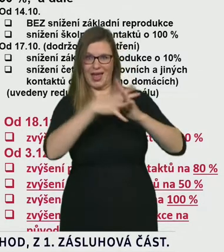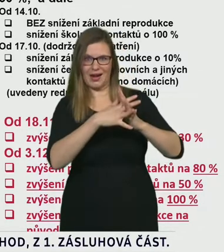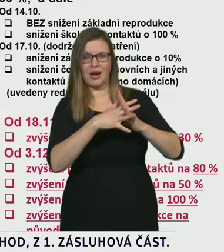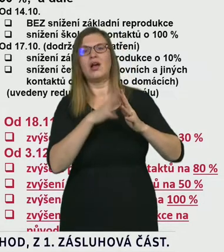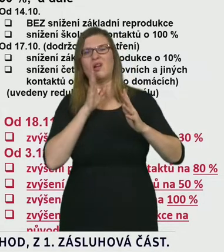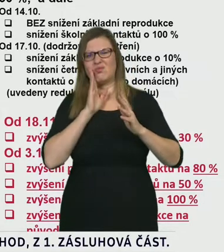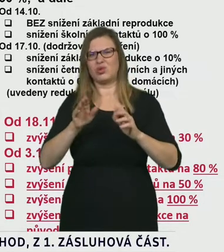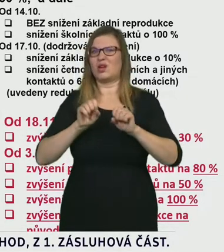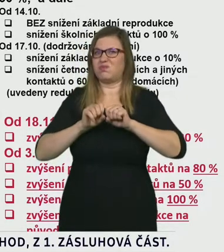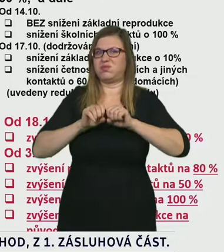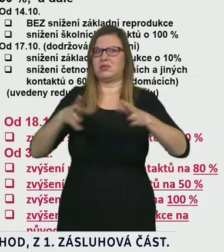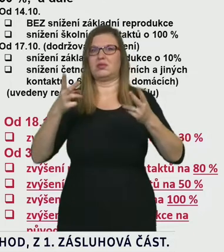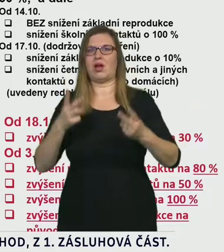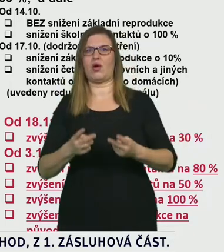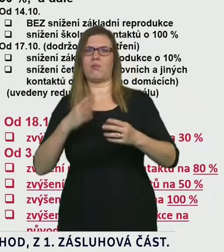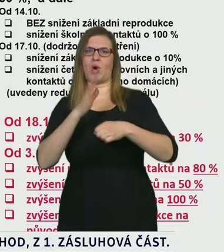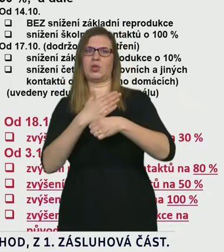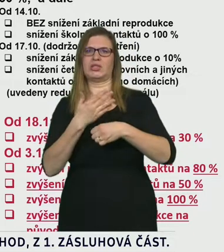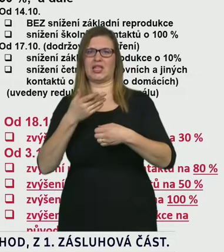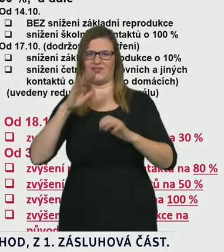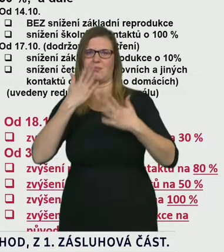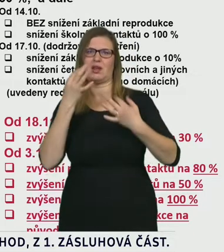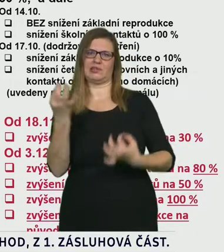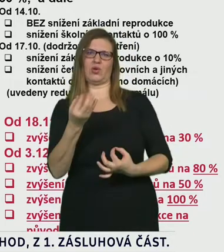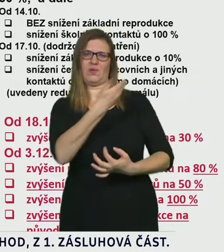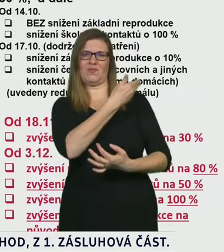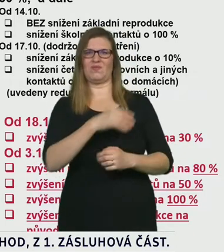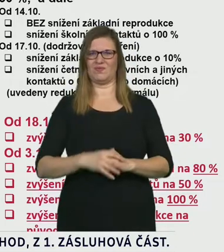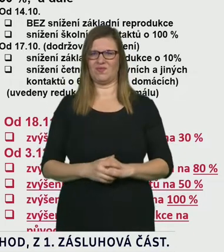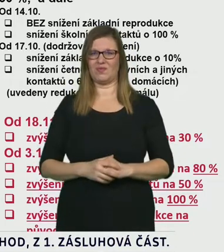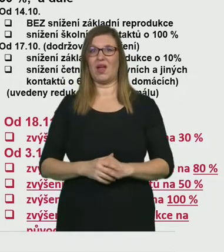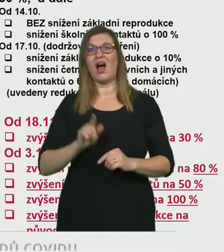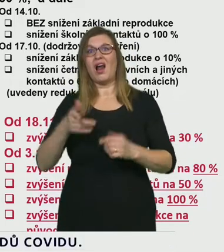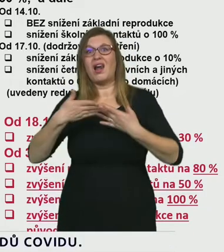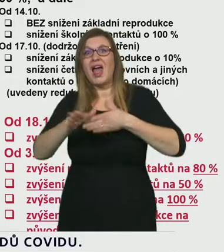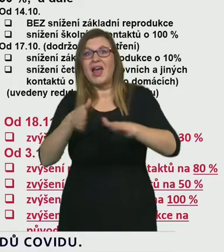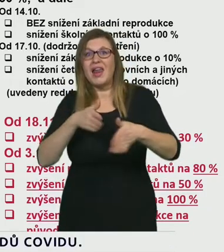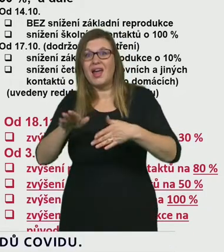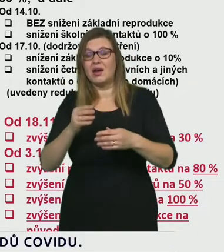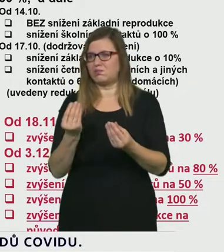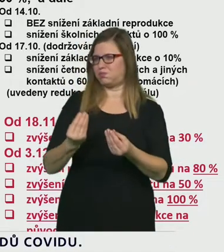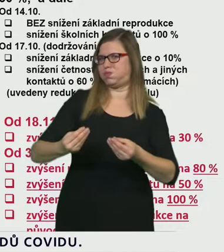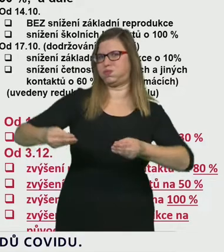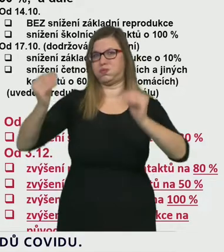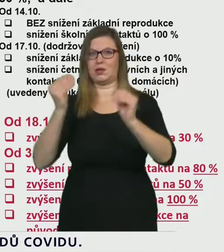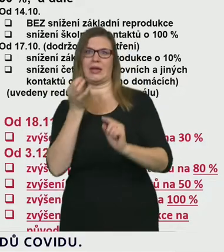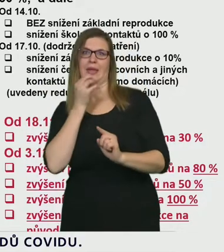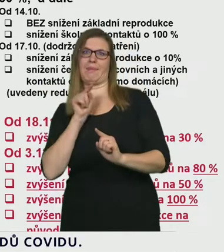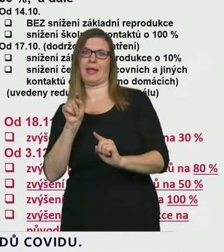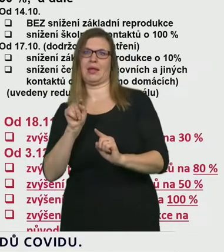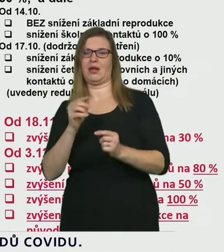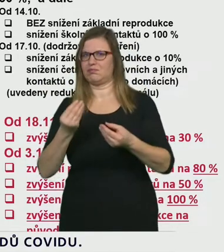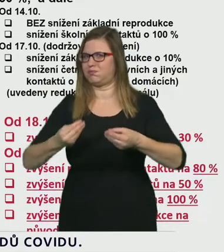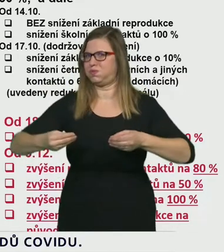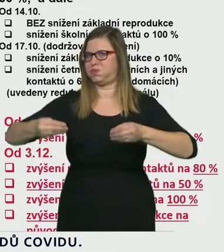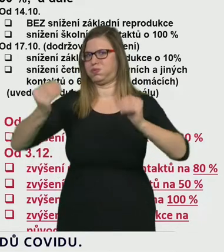ty lednový čísla bychom si nemohli v žádném případě dovolit. To znamená, a toto jsou modely, s kterými teď celajistě pracují i kolegové v